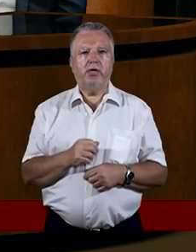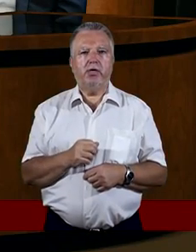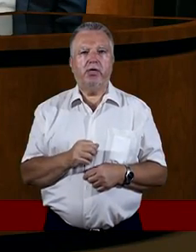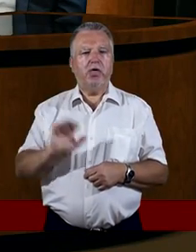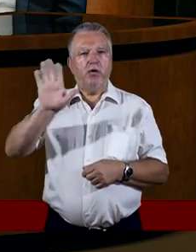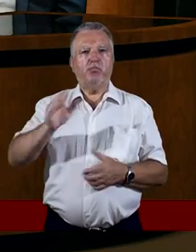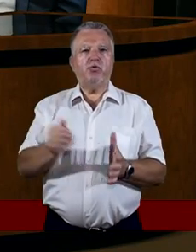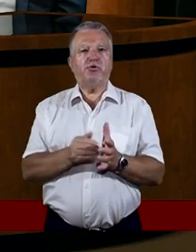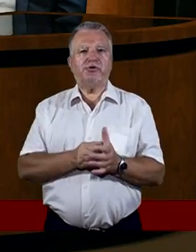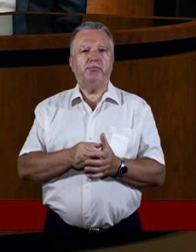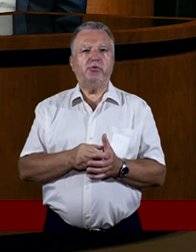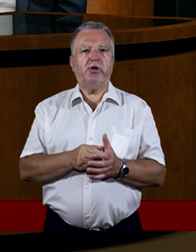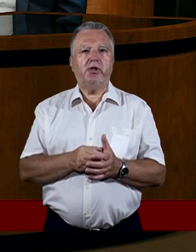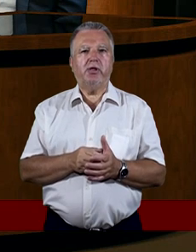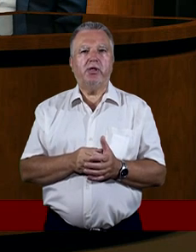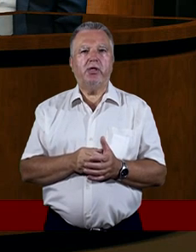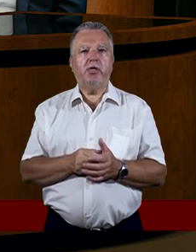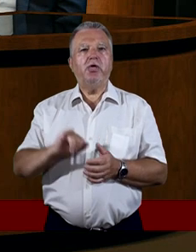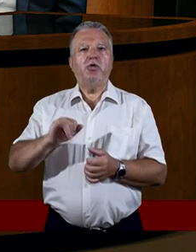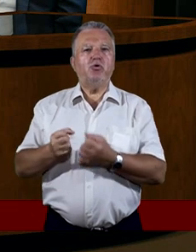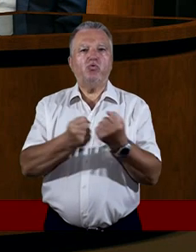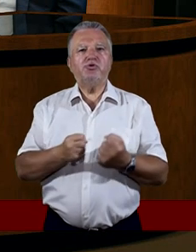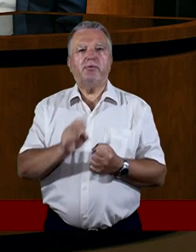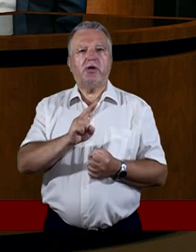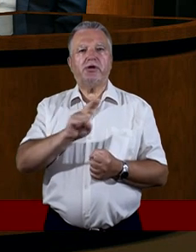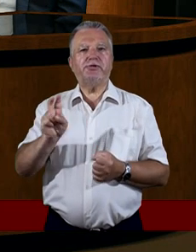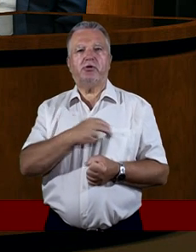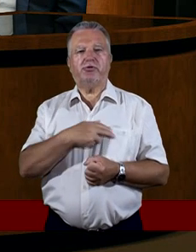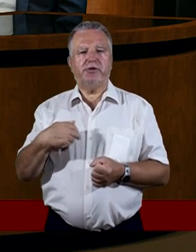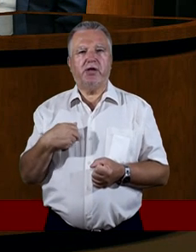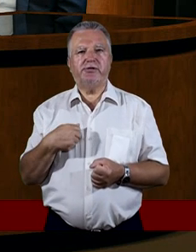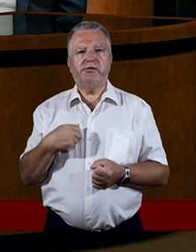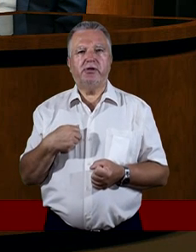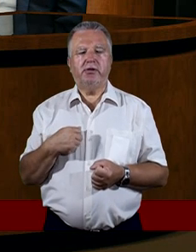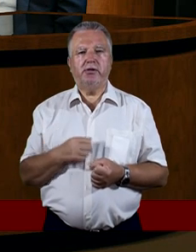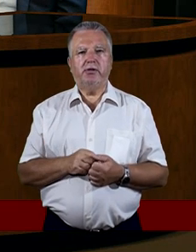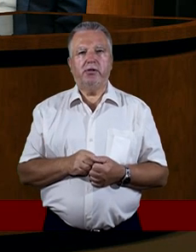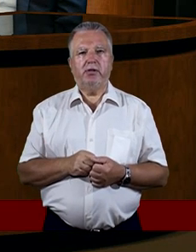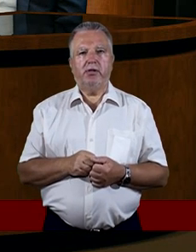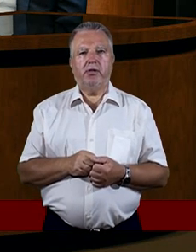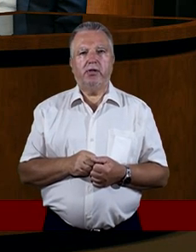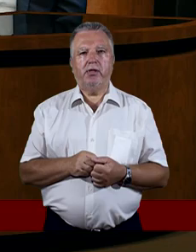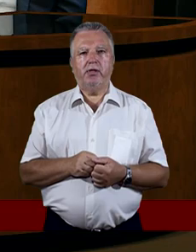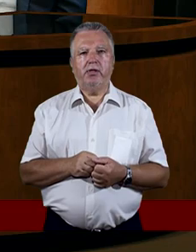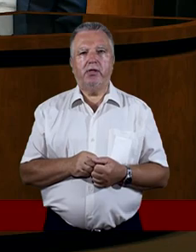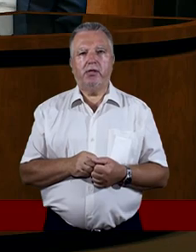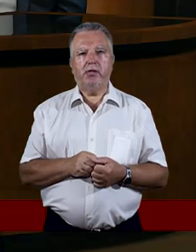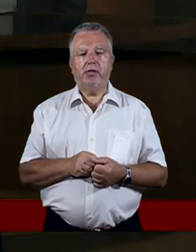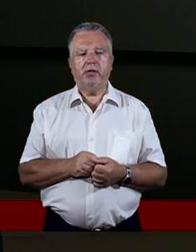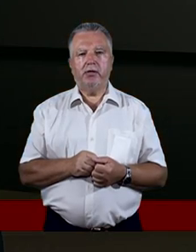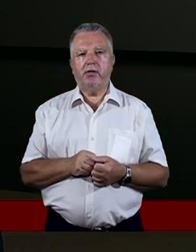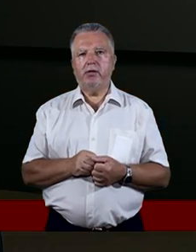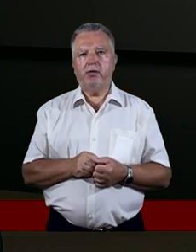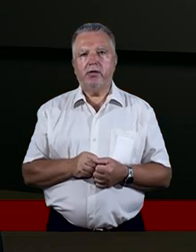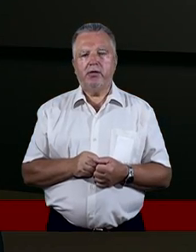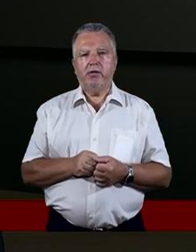potrzebuje każdego z nas. Może nie potrzebuje, bo my sami tego potrzebujemy. Bóg wykorzystuje każdego z nas. Czasami nawet nie